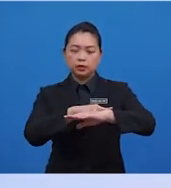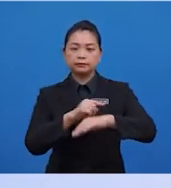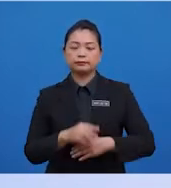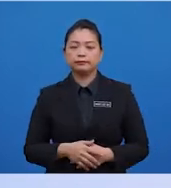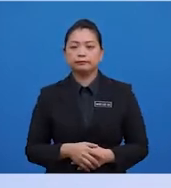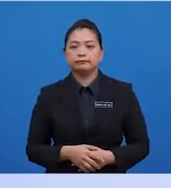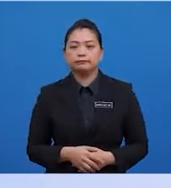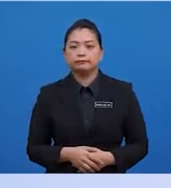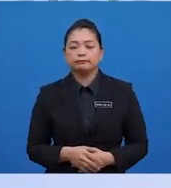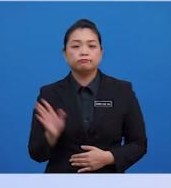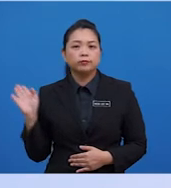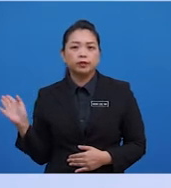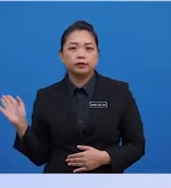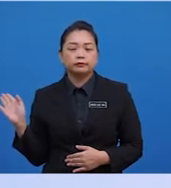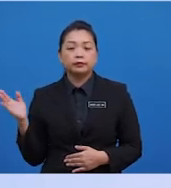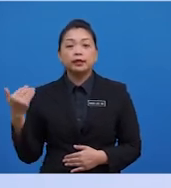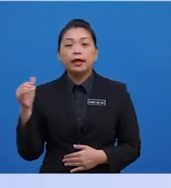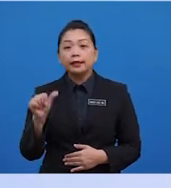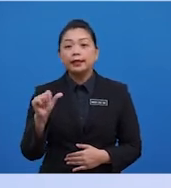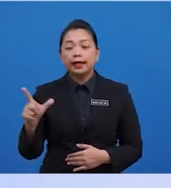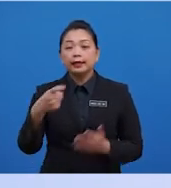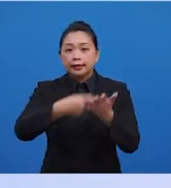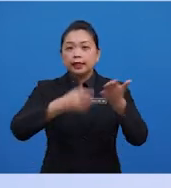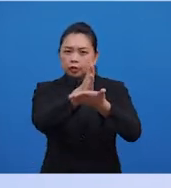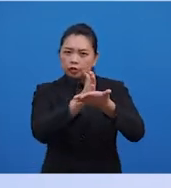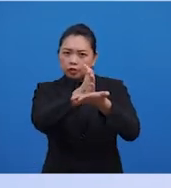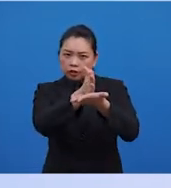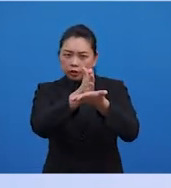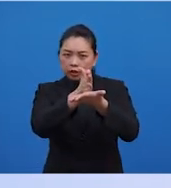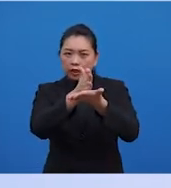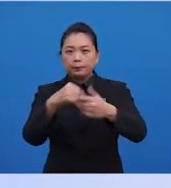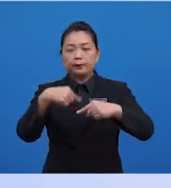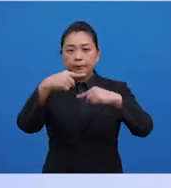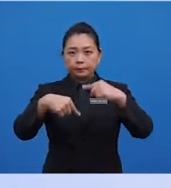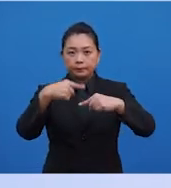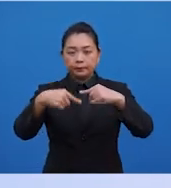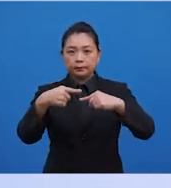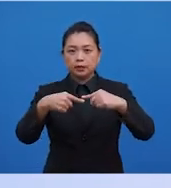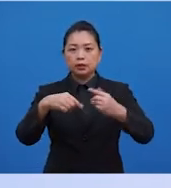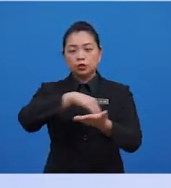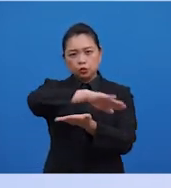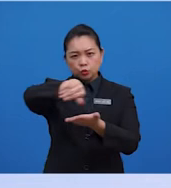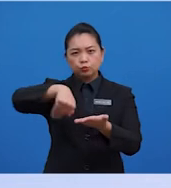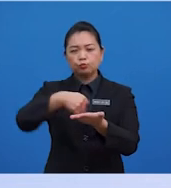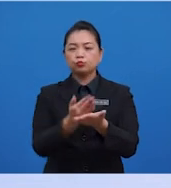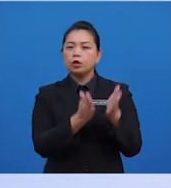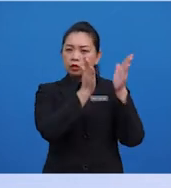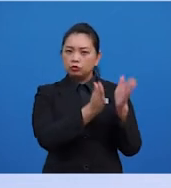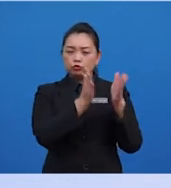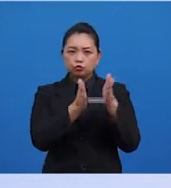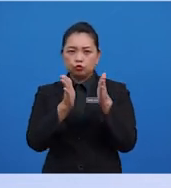median ialah nilai berada di tengah-tengah data setelah data